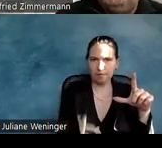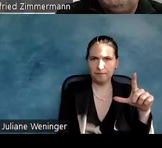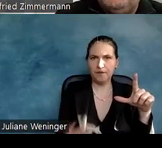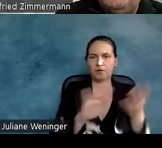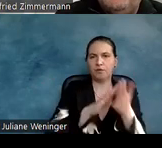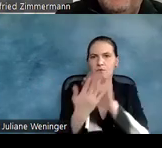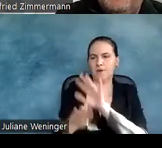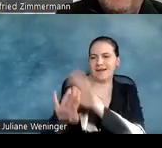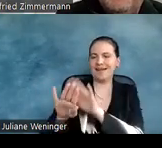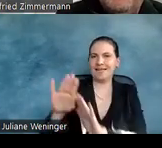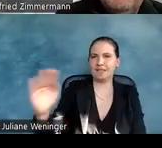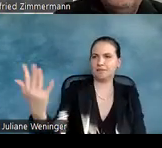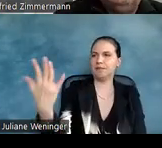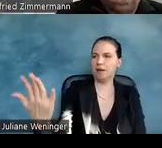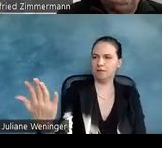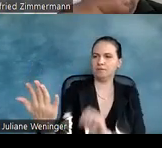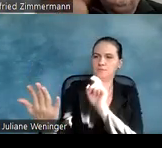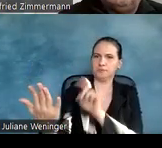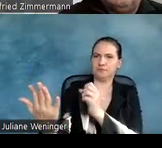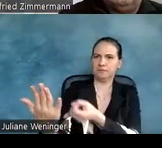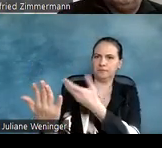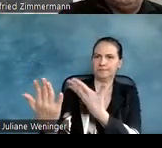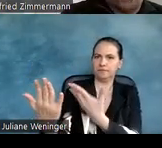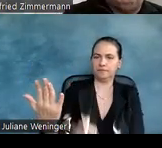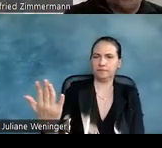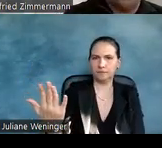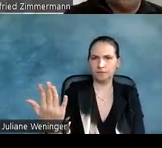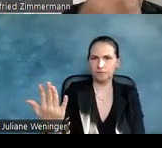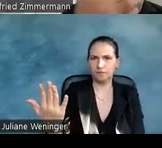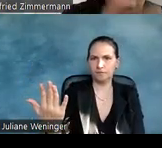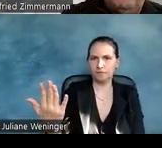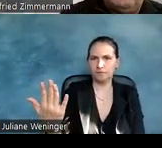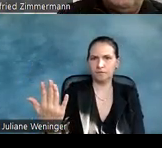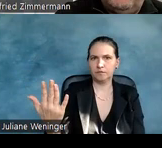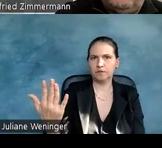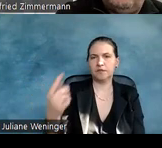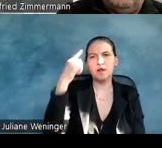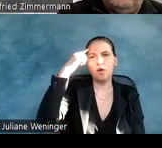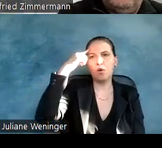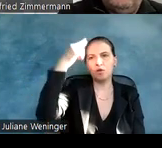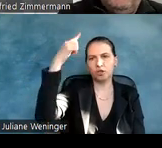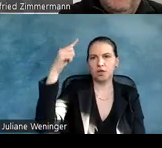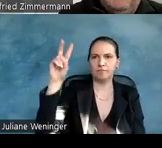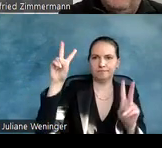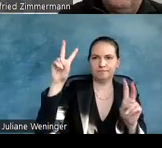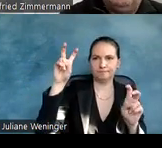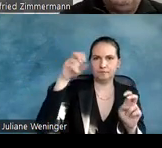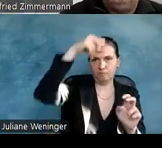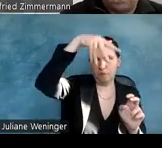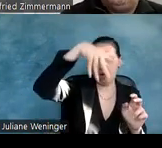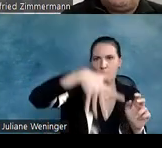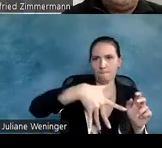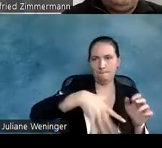Seite, wo man klickt und wie gesagt, das ist ein Baum mit einer logischen Struktur eines